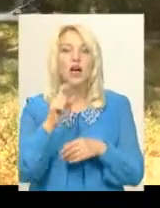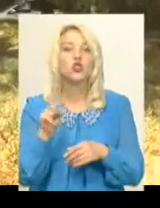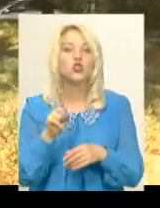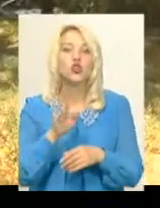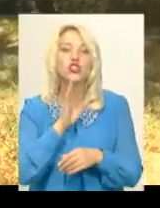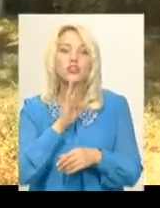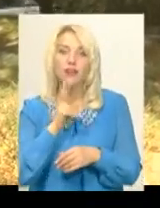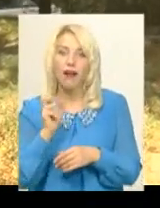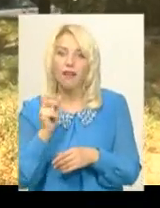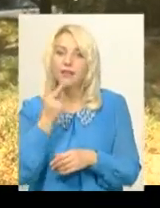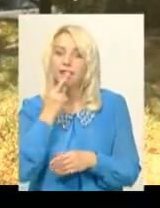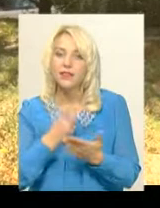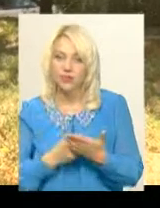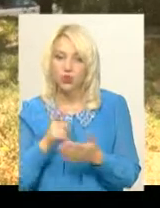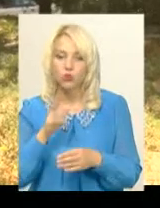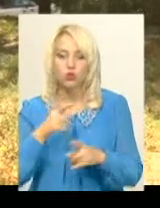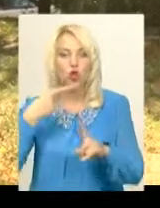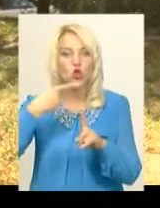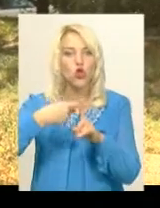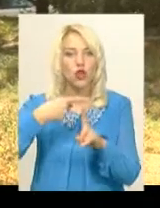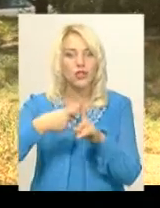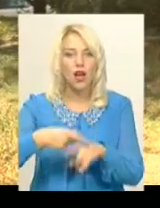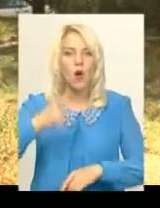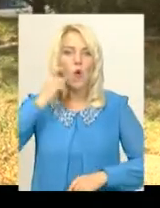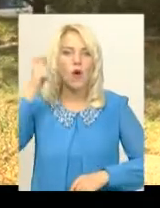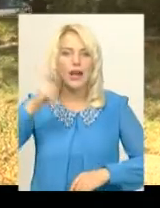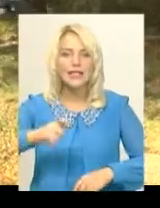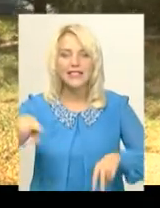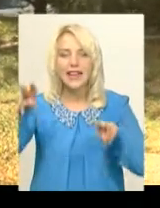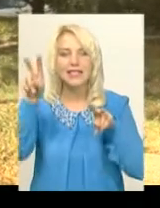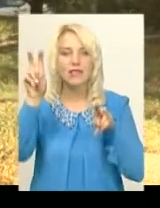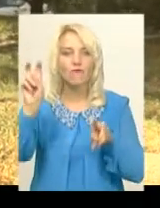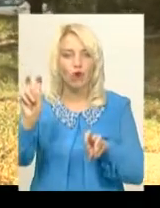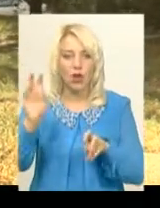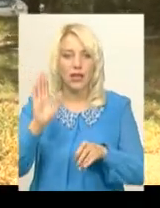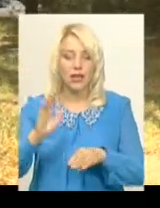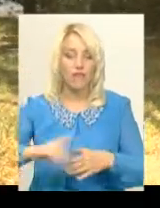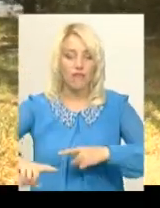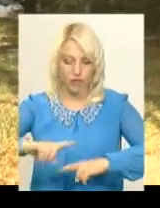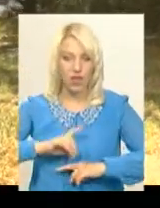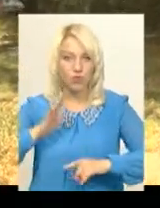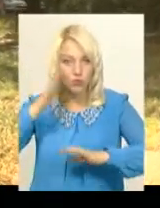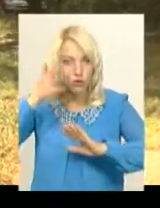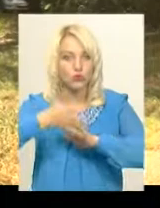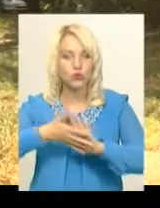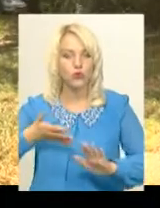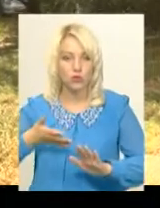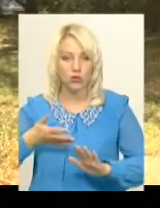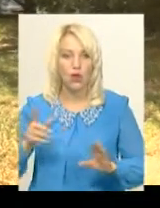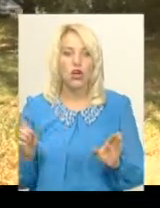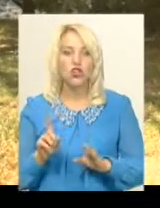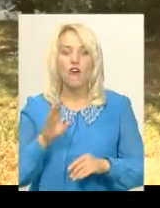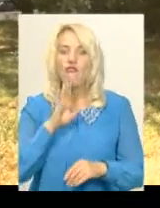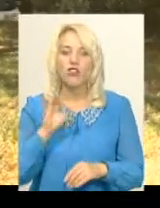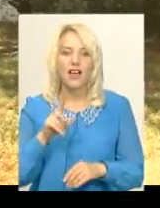додана українська символіка і потім в фіналі буде зрозуміло. Вона тут не